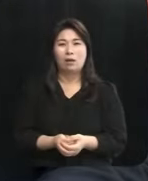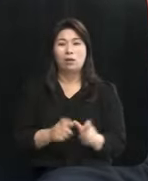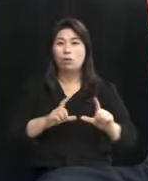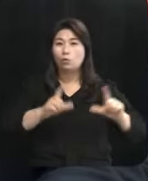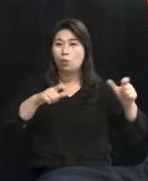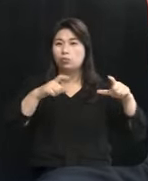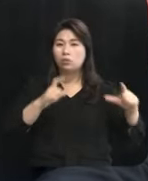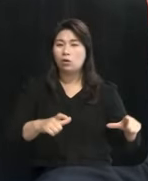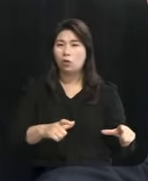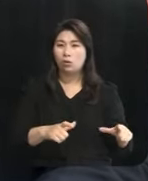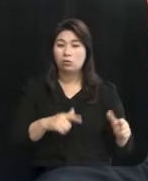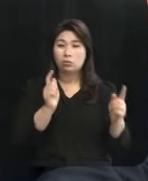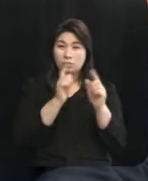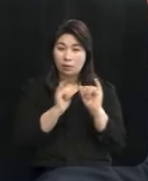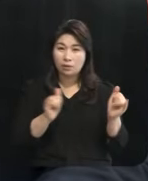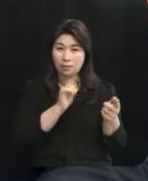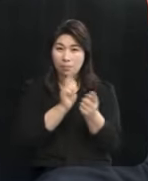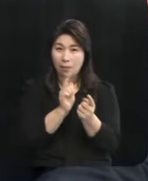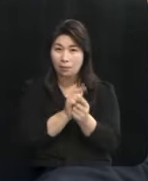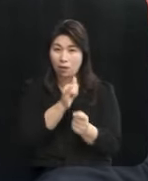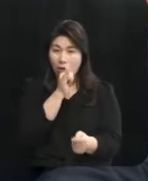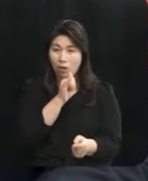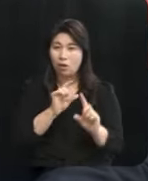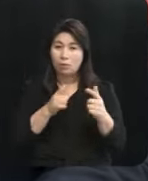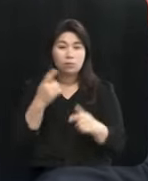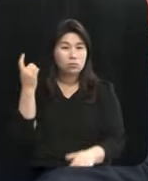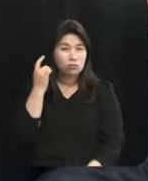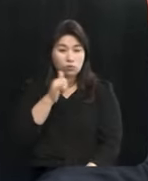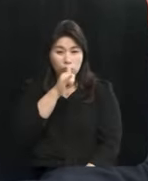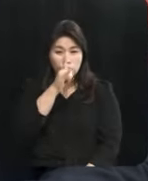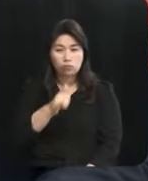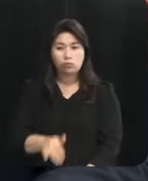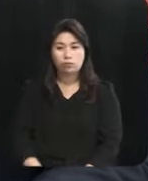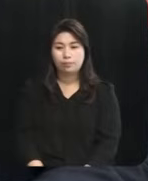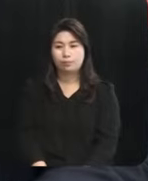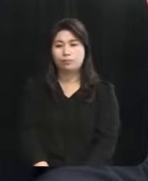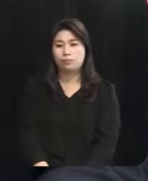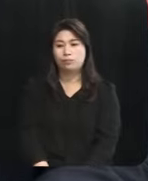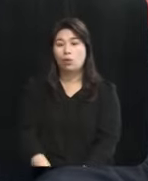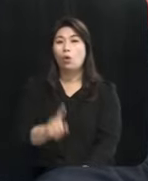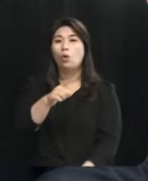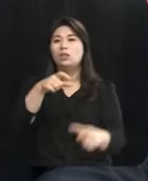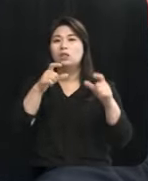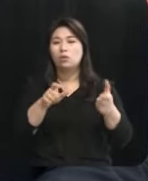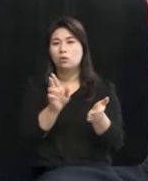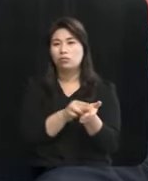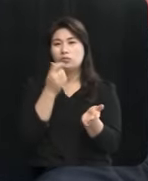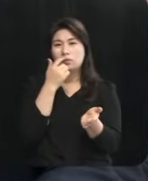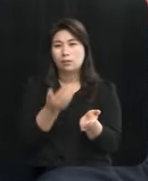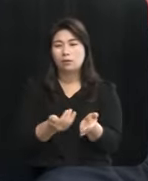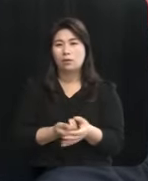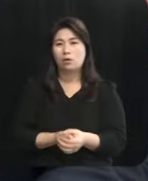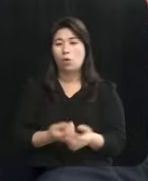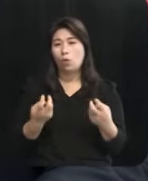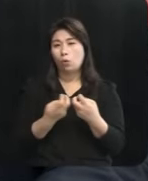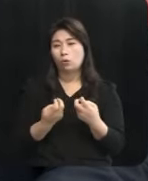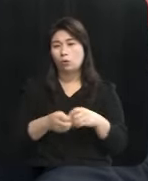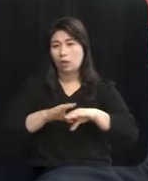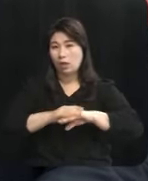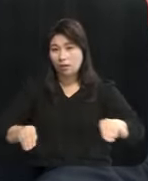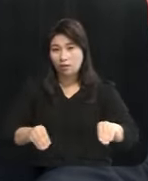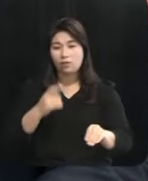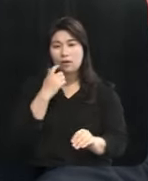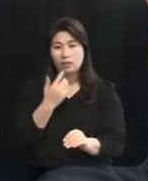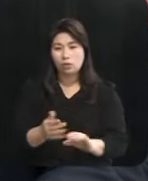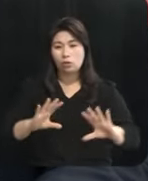동부지역 주민들 만나보셨습니까? 아니면 얘기라도 들어보셨습니까? 그럼요. 얘기를 많이 들었죠 어느 지역의 문제입니까? 그걸 어떻게 해결하실지 여쭤보는